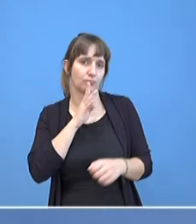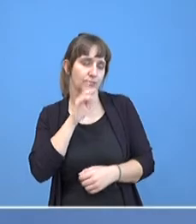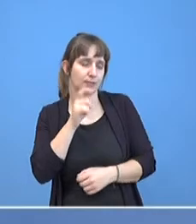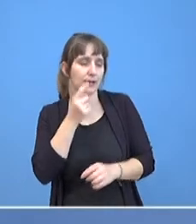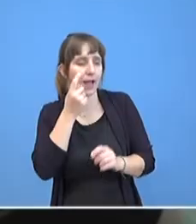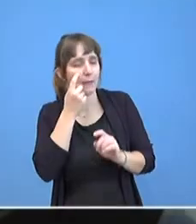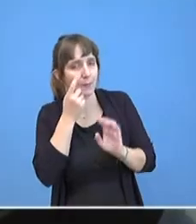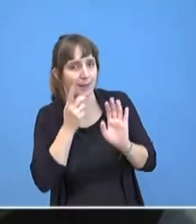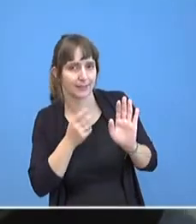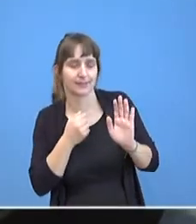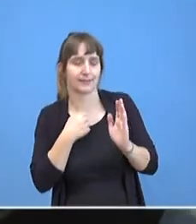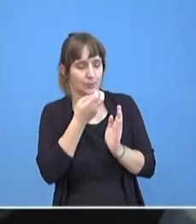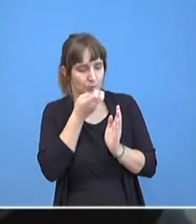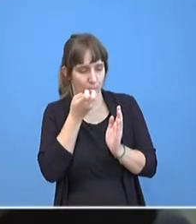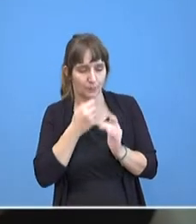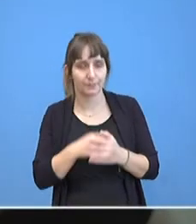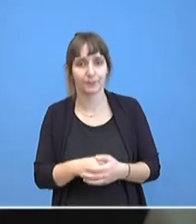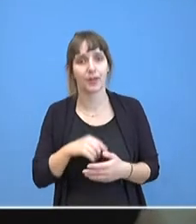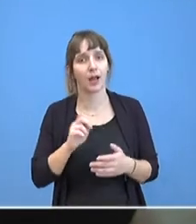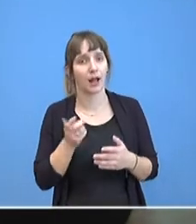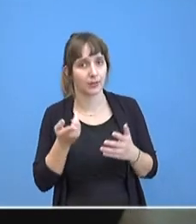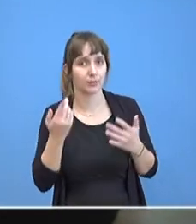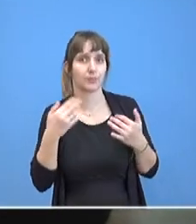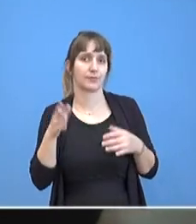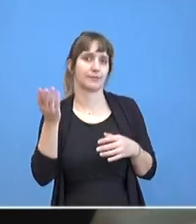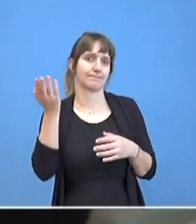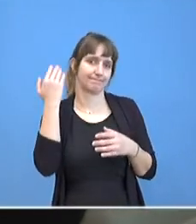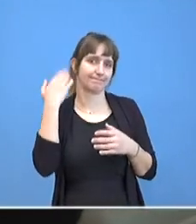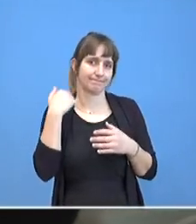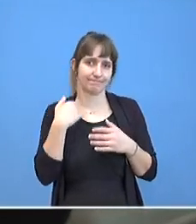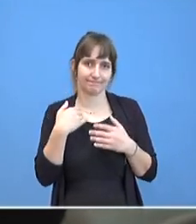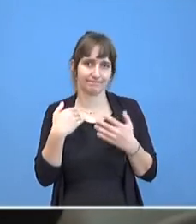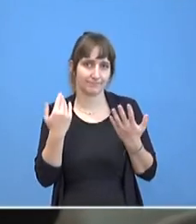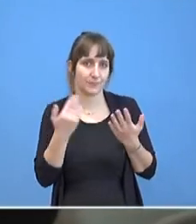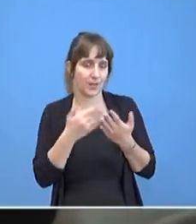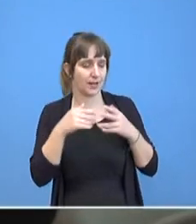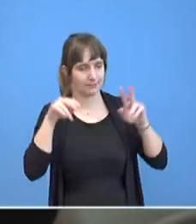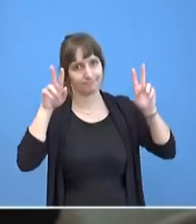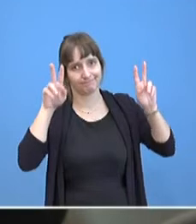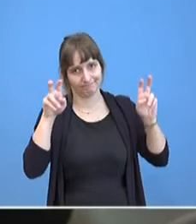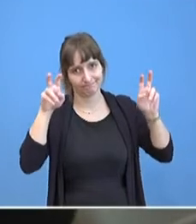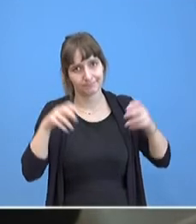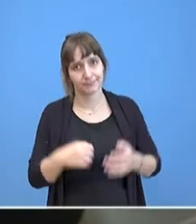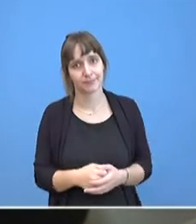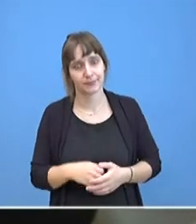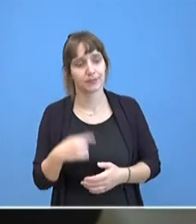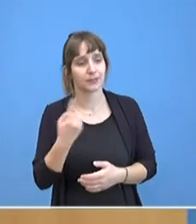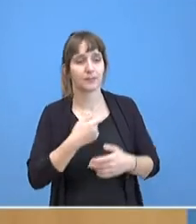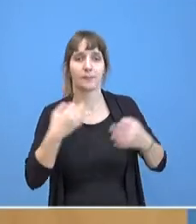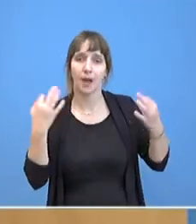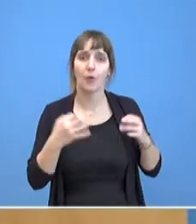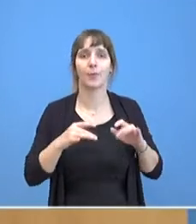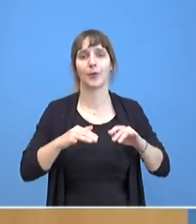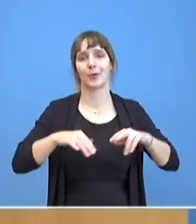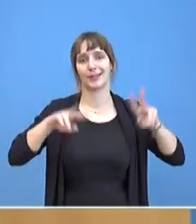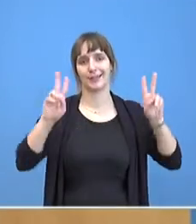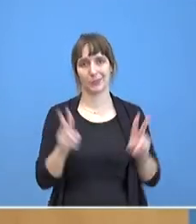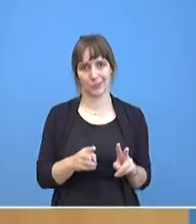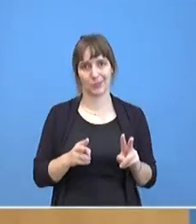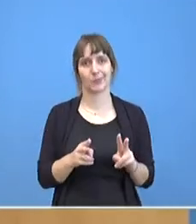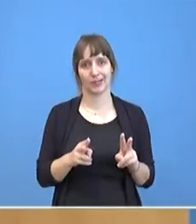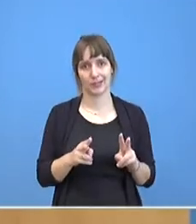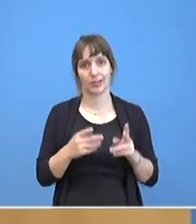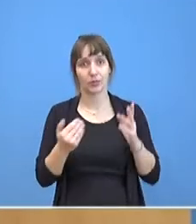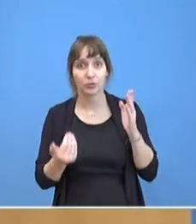Also, wir brauchen vor allem, nochmal das, was er gesagt hat. Wir brauchen vor allem weniger Bürokratie, nicht immer